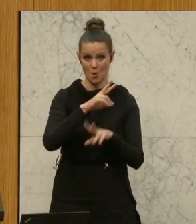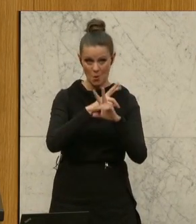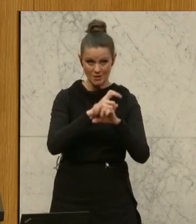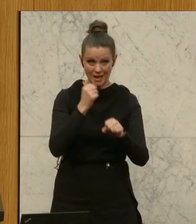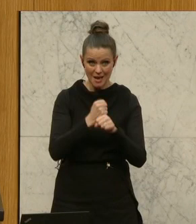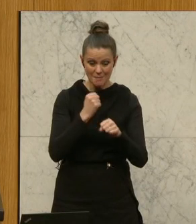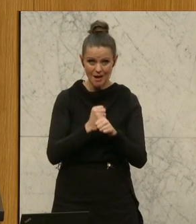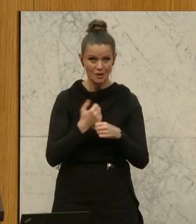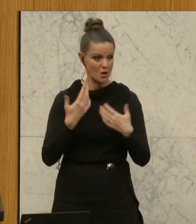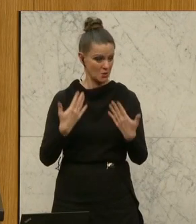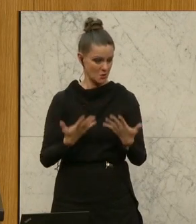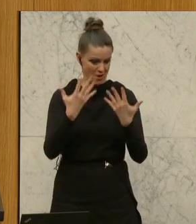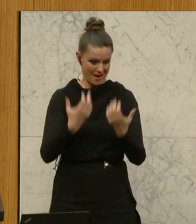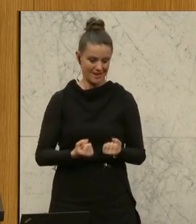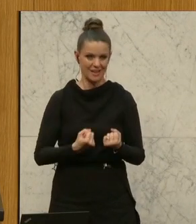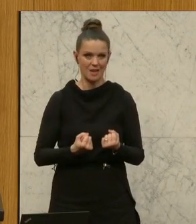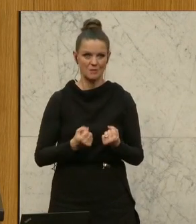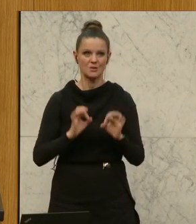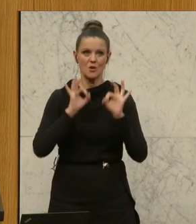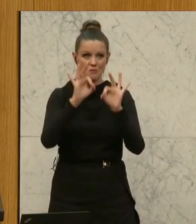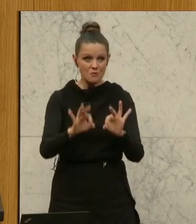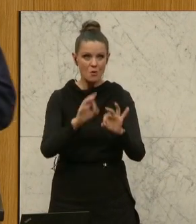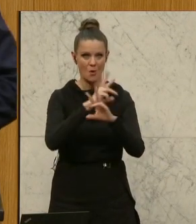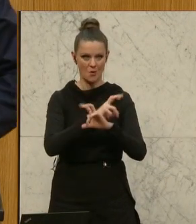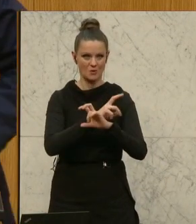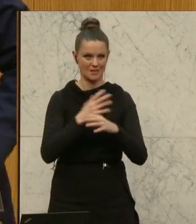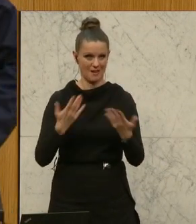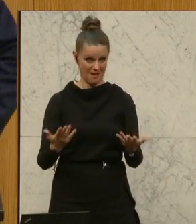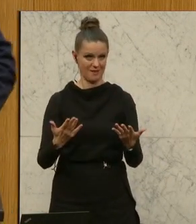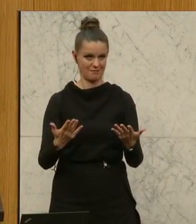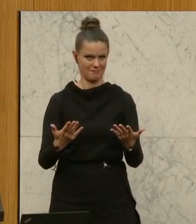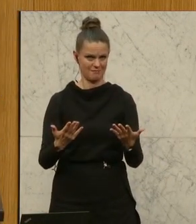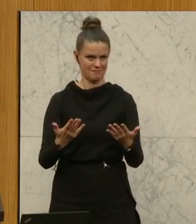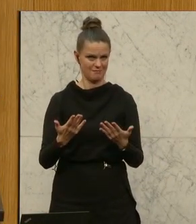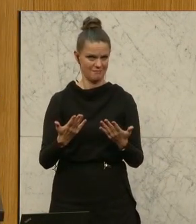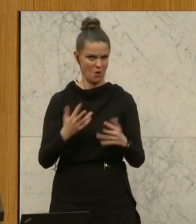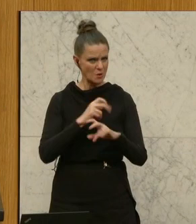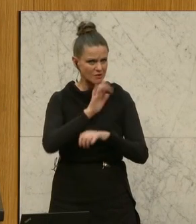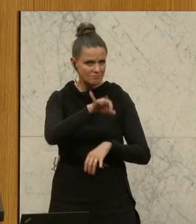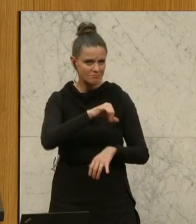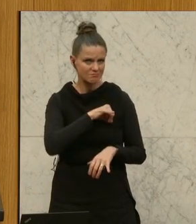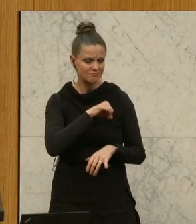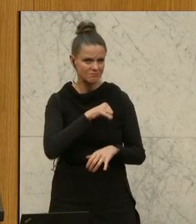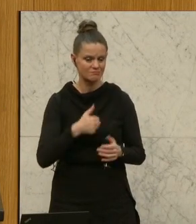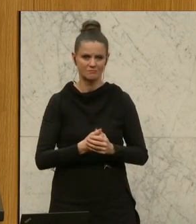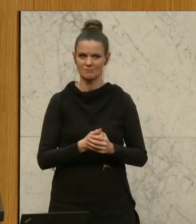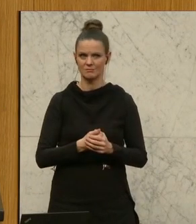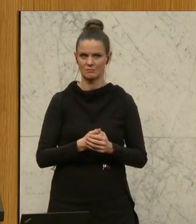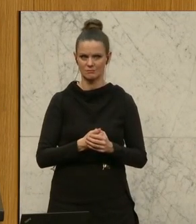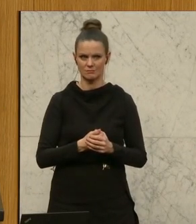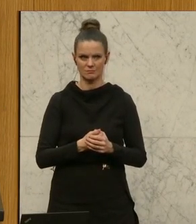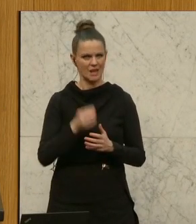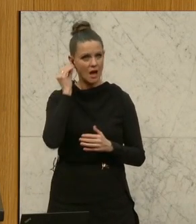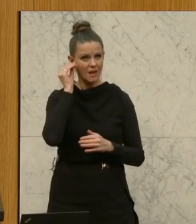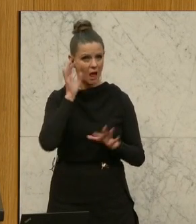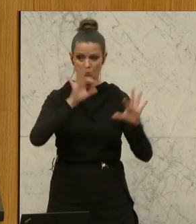das, was hier herauskommt, soll im Interesse Österreichs sein? Meine Damen und Herren, ich habe das Gefühl, Sie erkennen die Dramatik